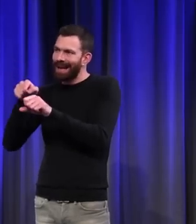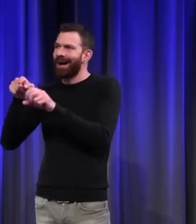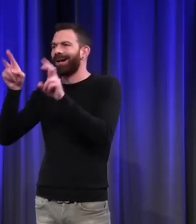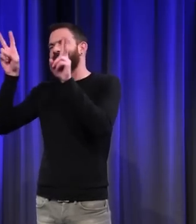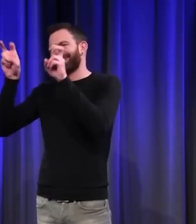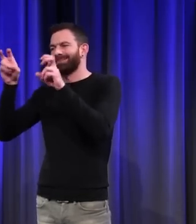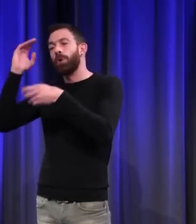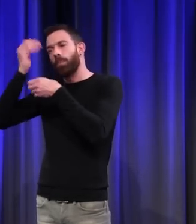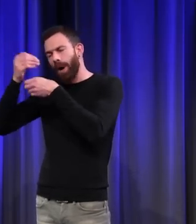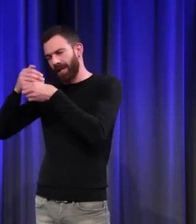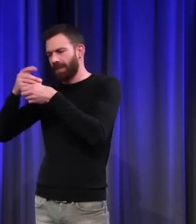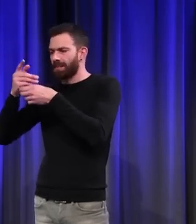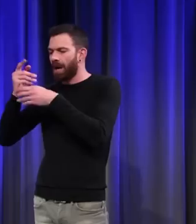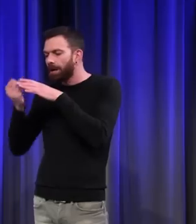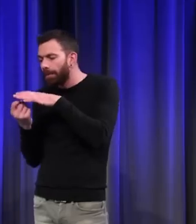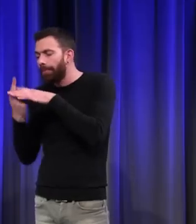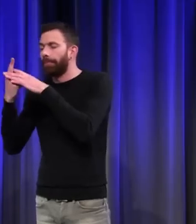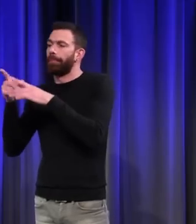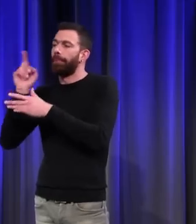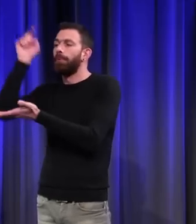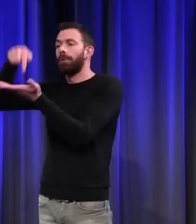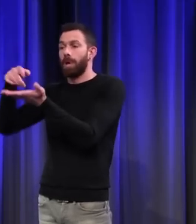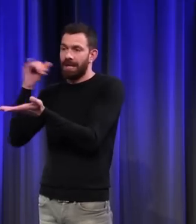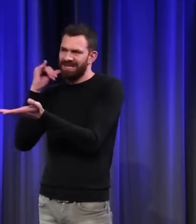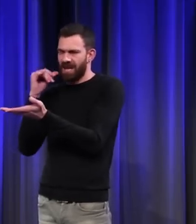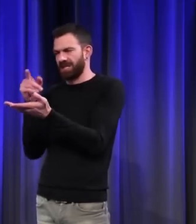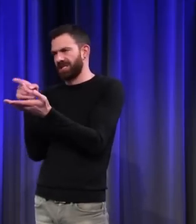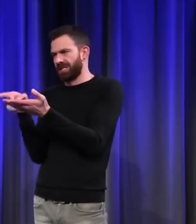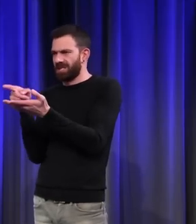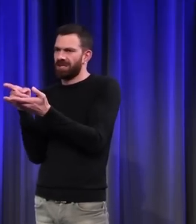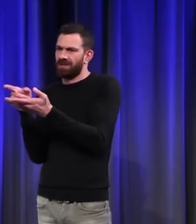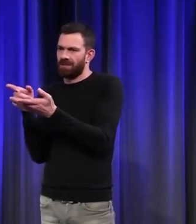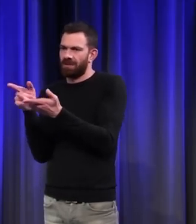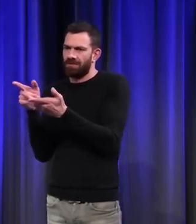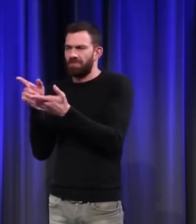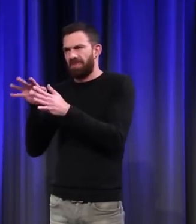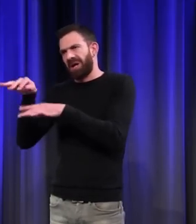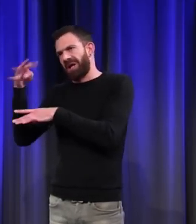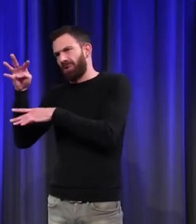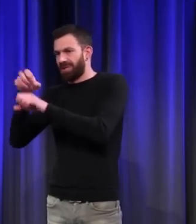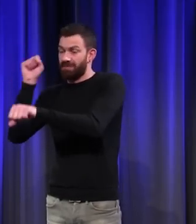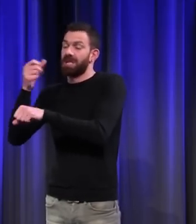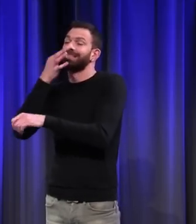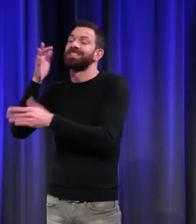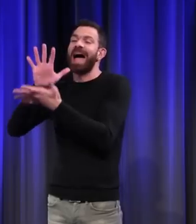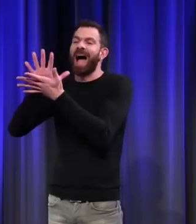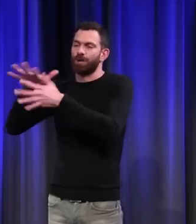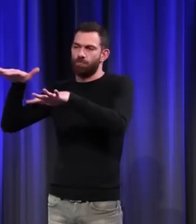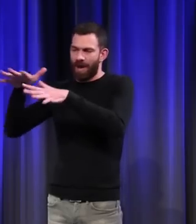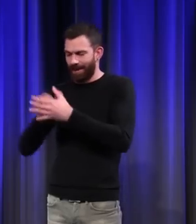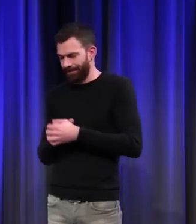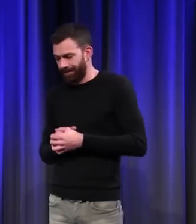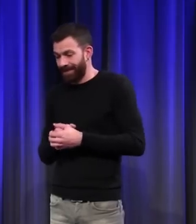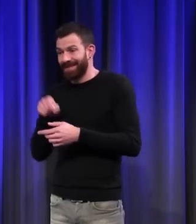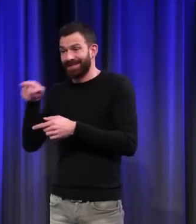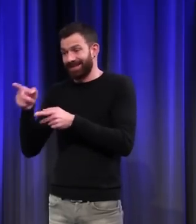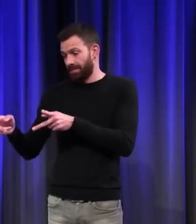apparaît en Italie, dans le courant du XIVe siècle, âge moyen, on dit en latin. Et ça désigne la période